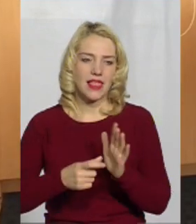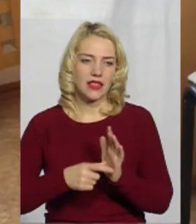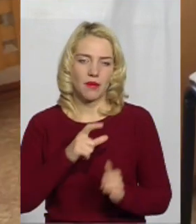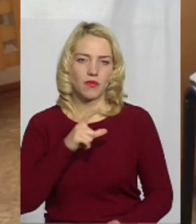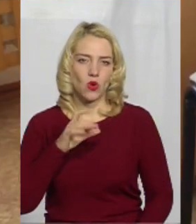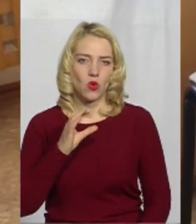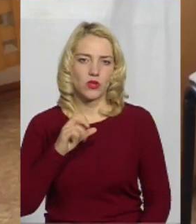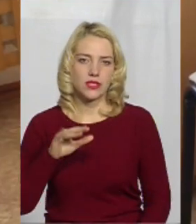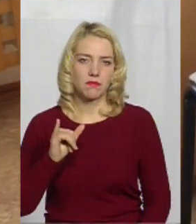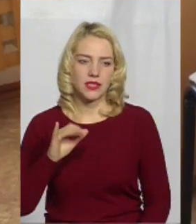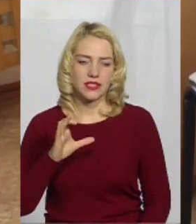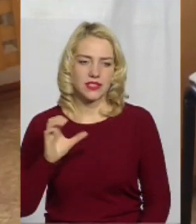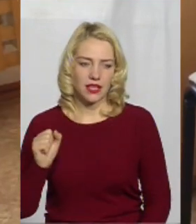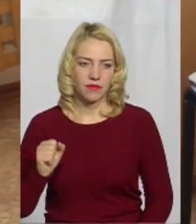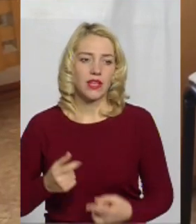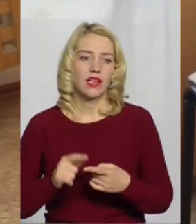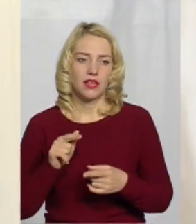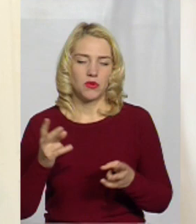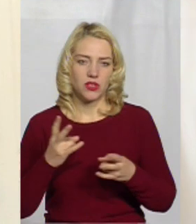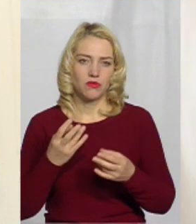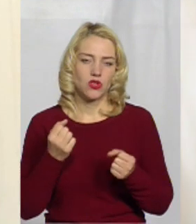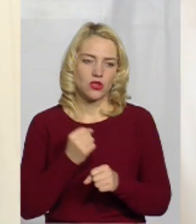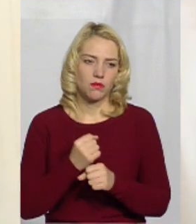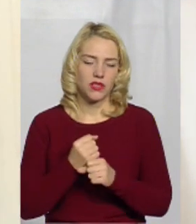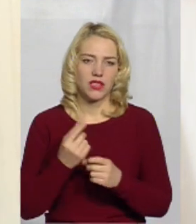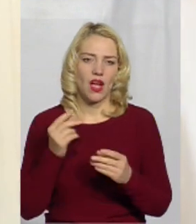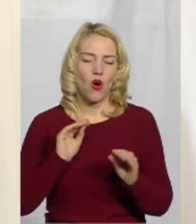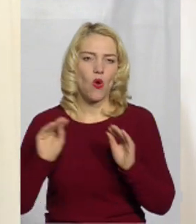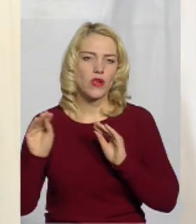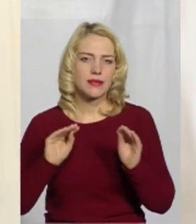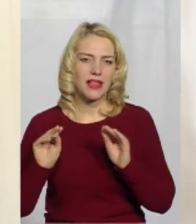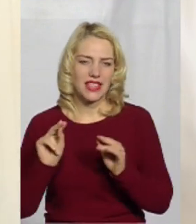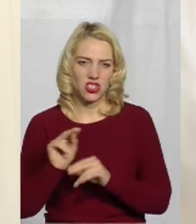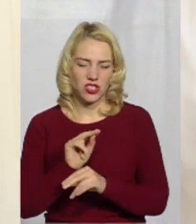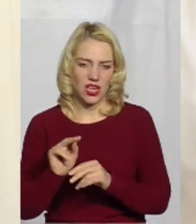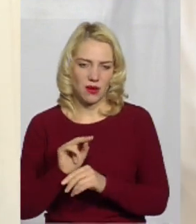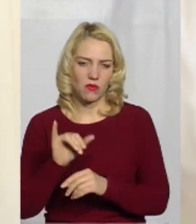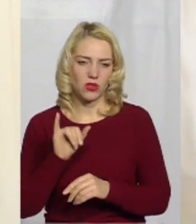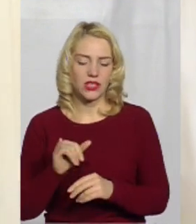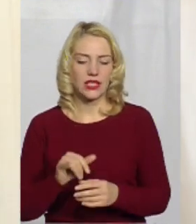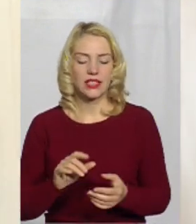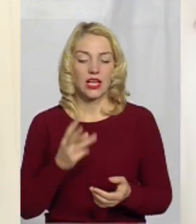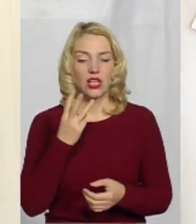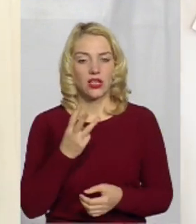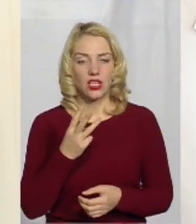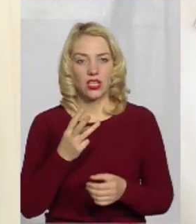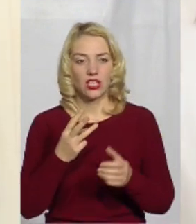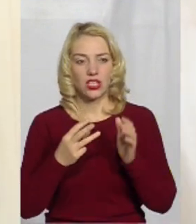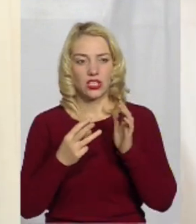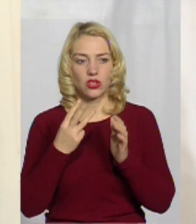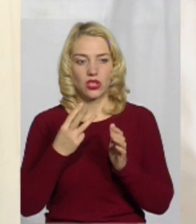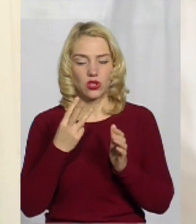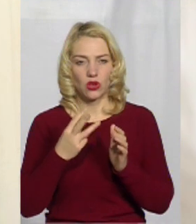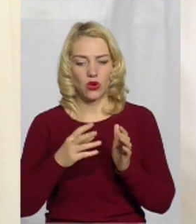Необхідно зробити косметичний ремонт і палати шестімісні, пристосувати їх передпилування